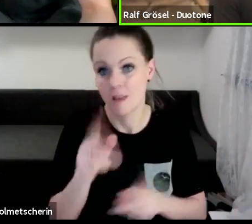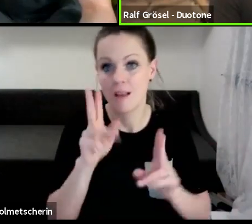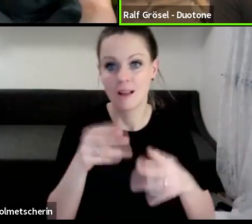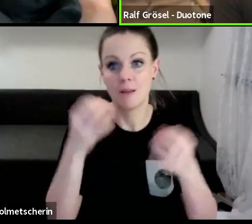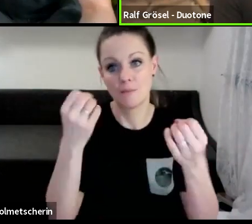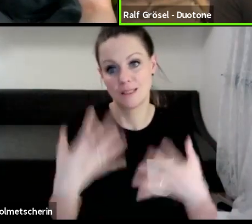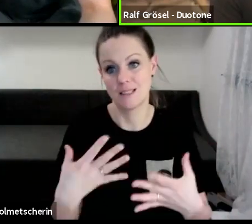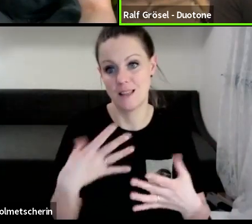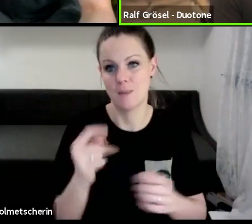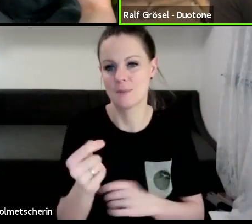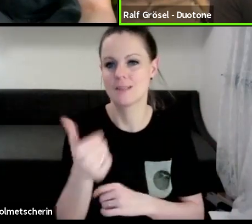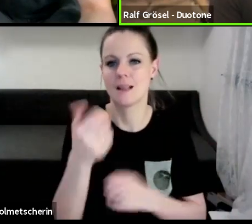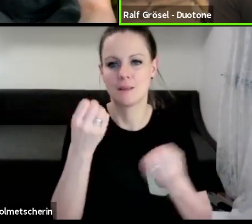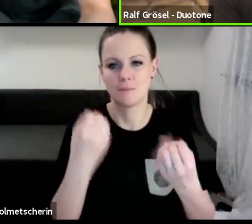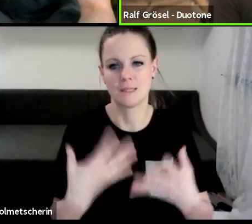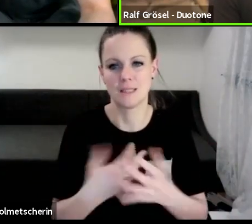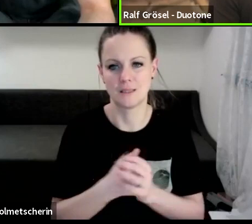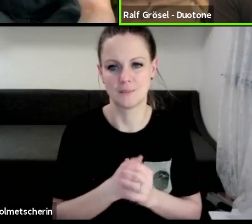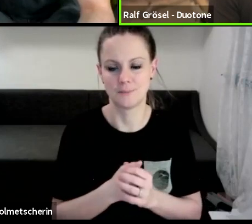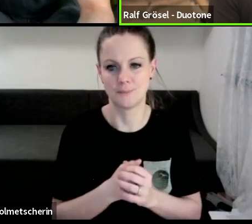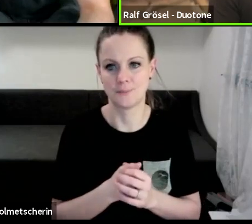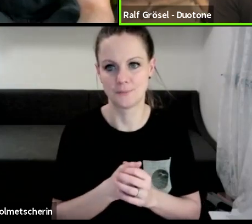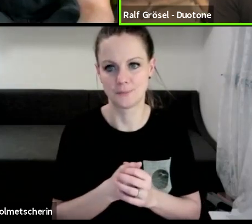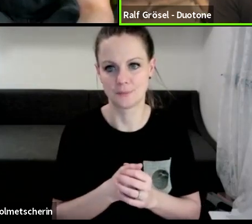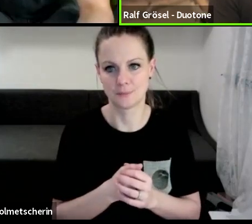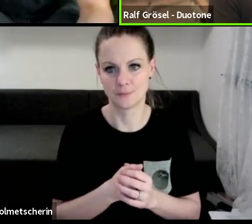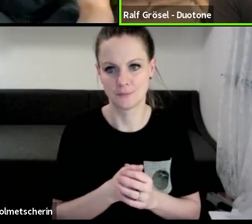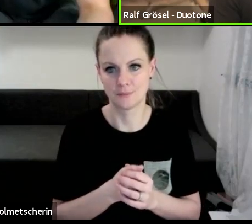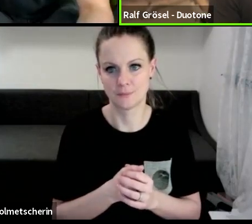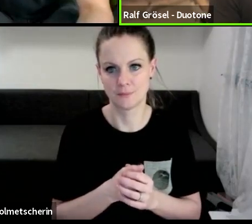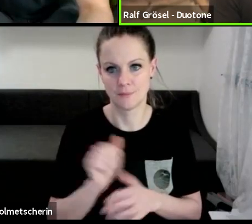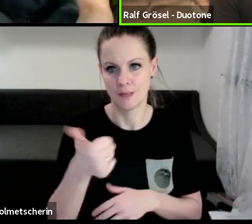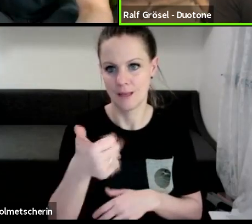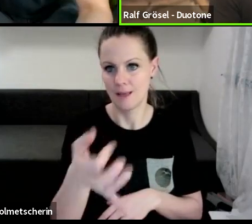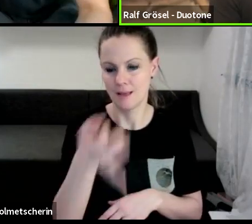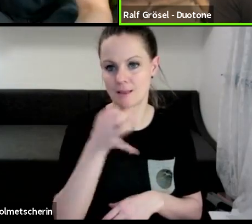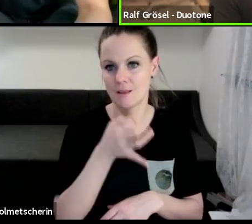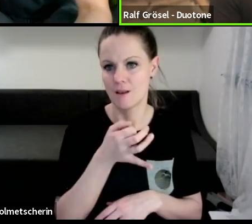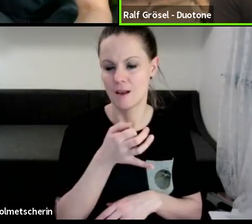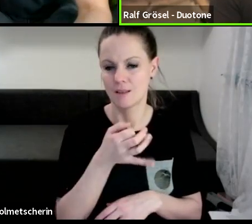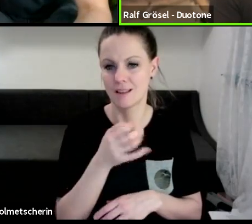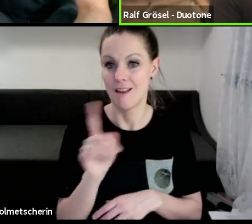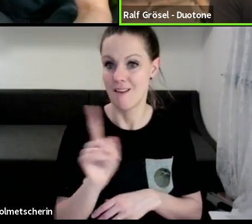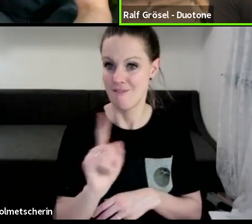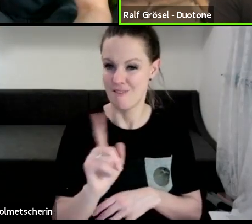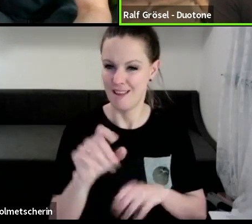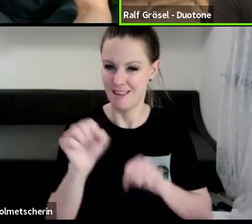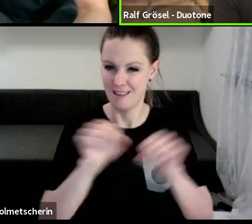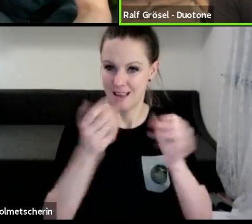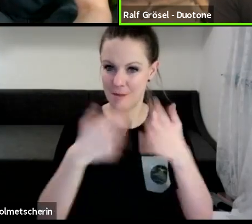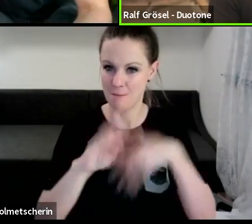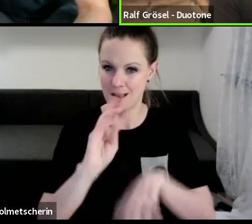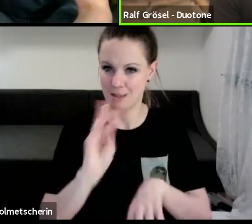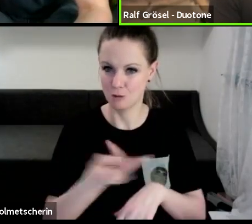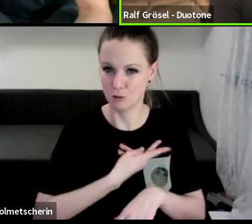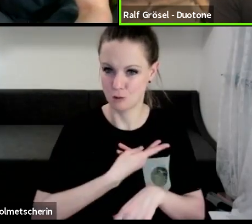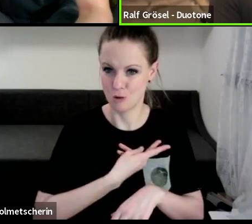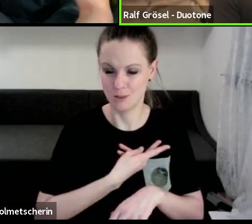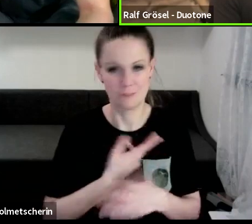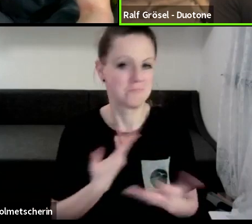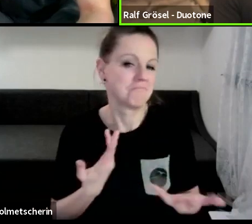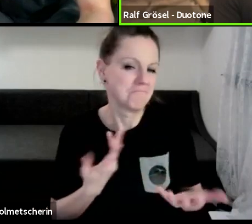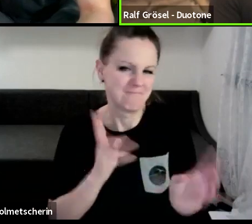selten, sehr selten. Dann die erste Frage, auf welchen Kite bin ich am meisten stolz, kann ich so nicht